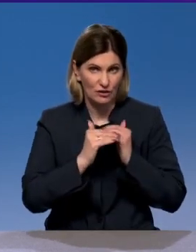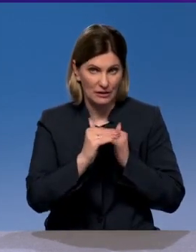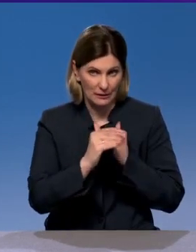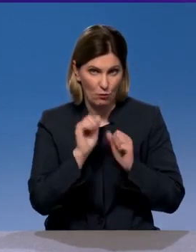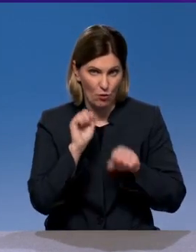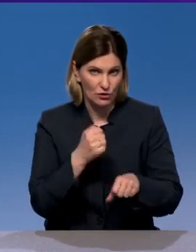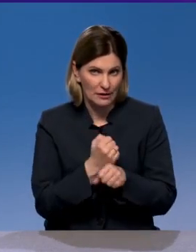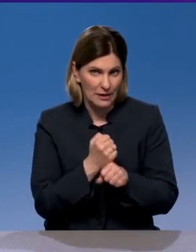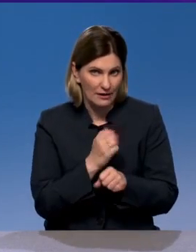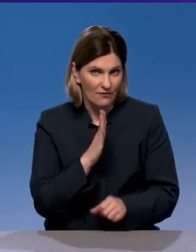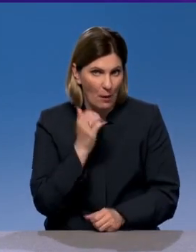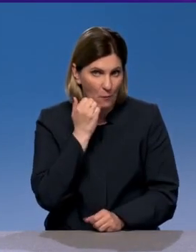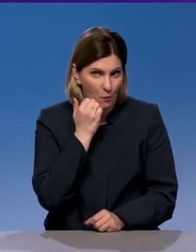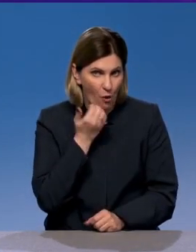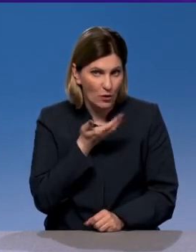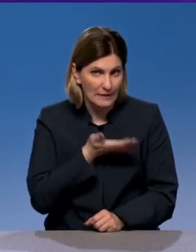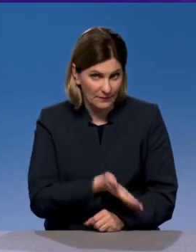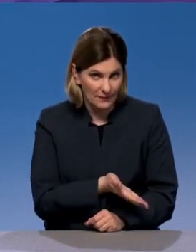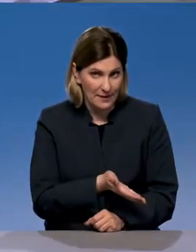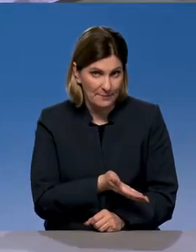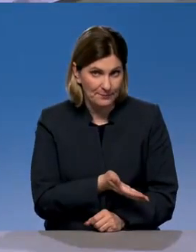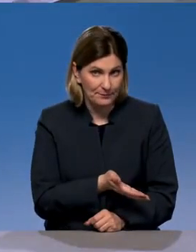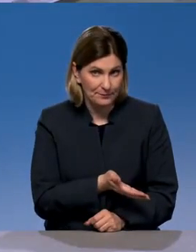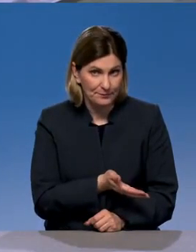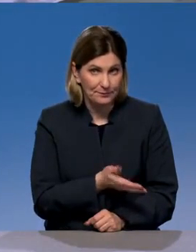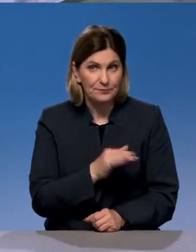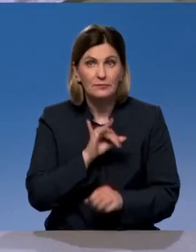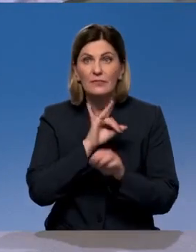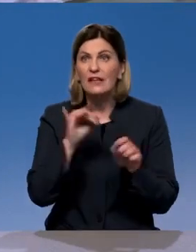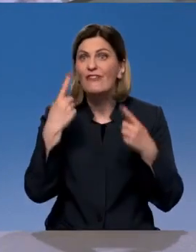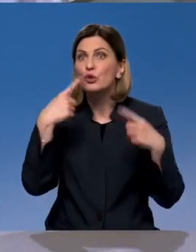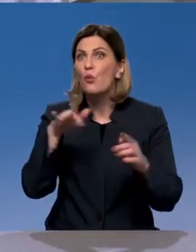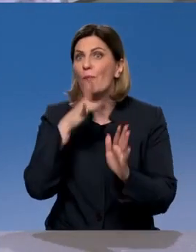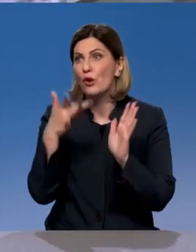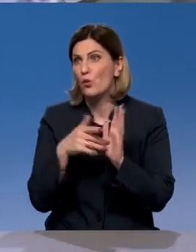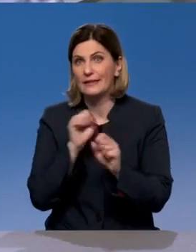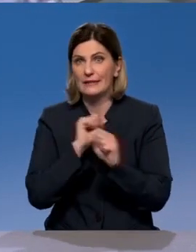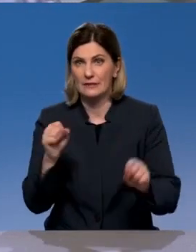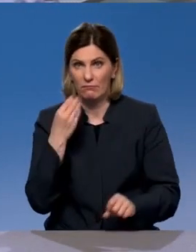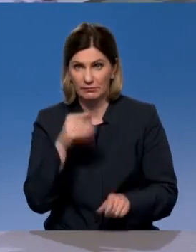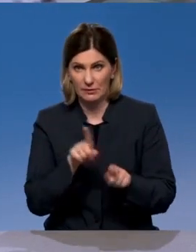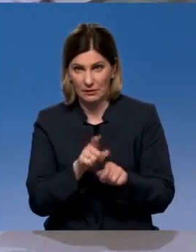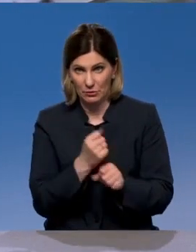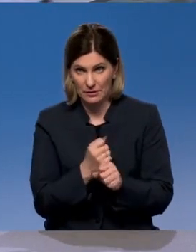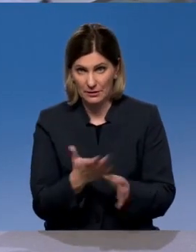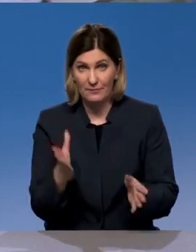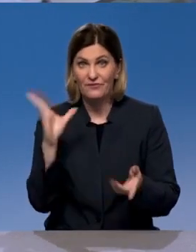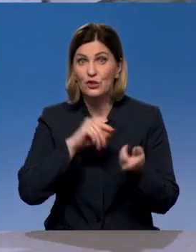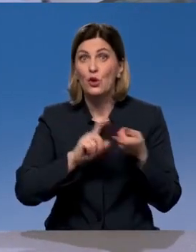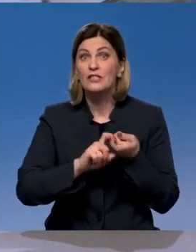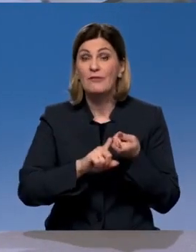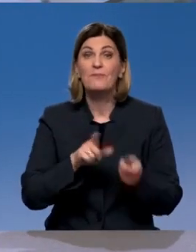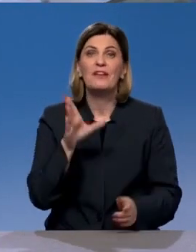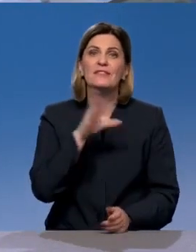не знаю, на Бушете, по-моему, было? И нельзя сделать в другом каком-то регионе? От кого это зависит в первую очередь? Все дороги в России